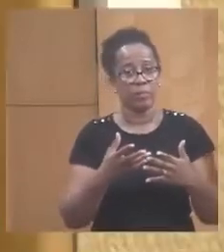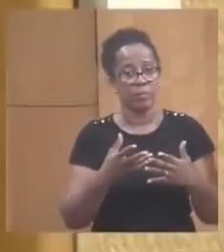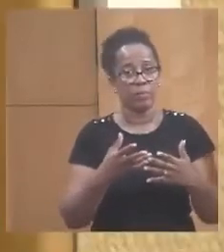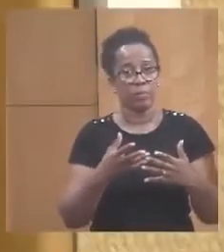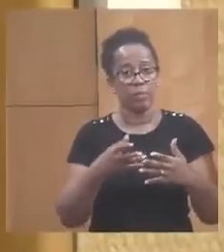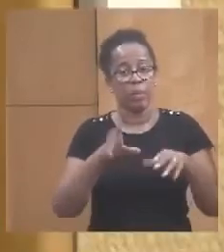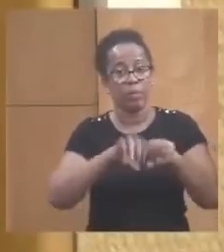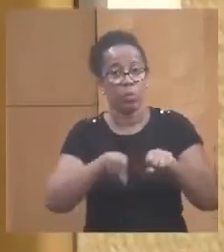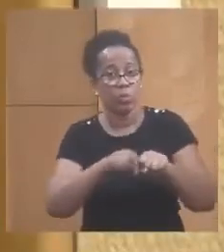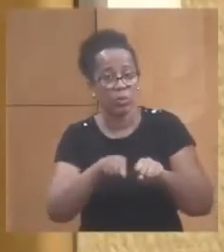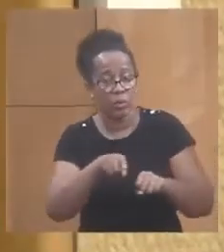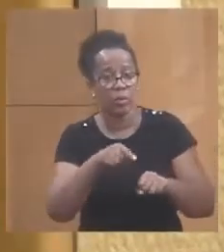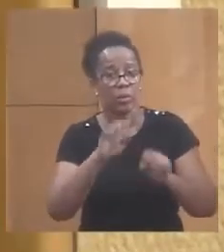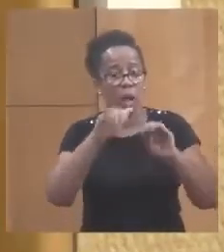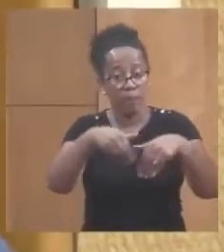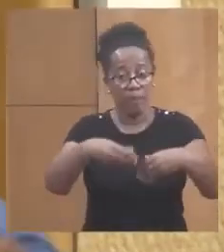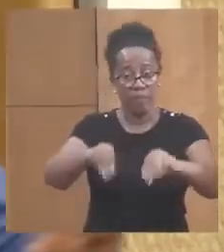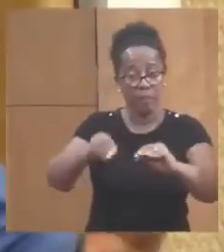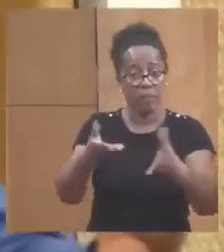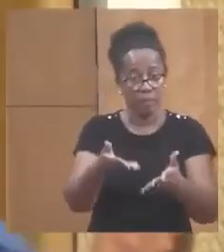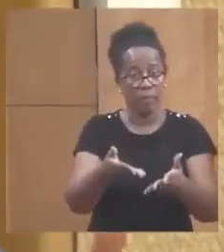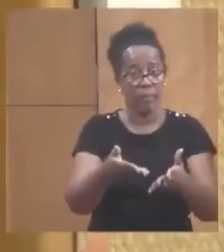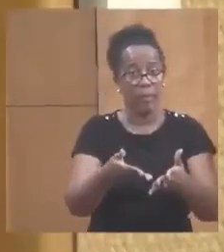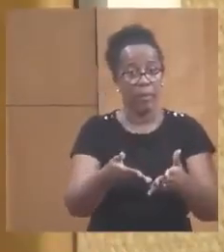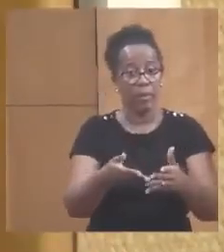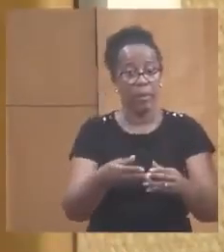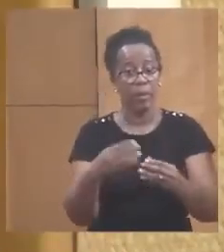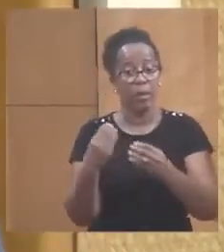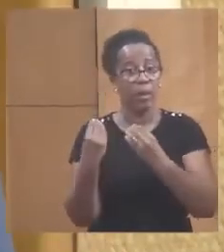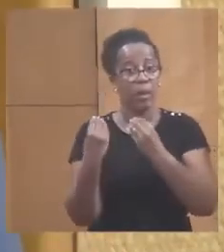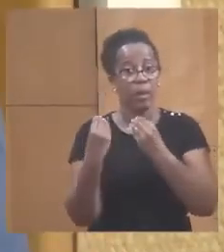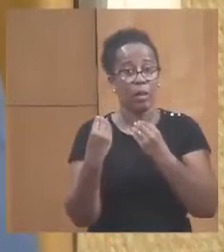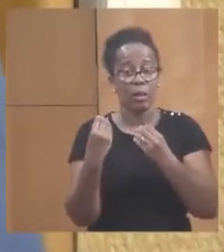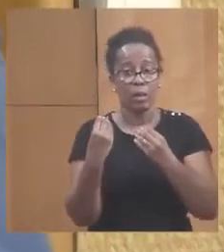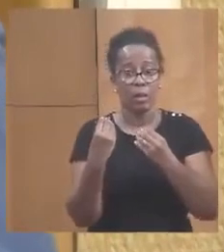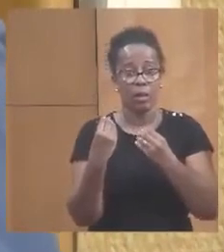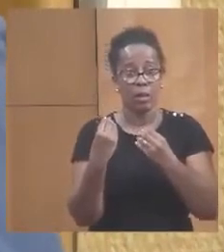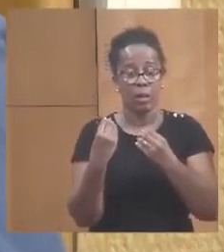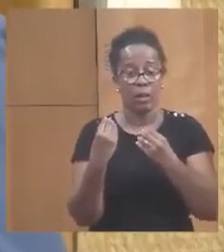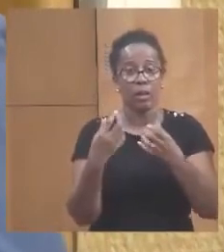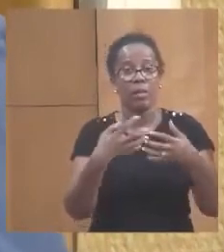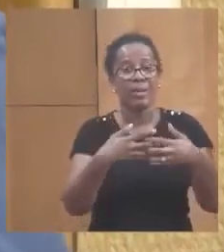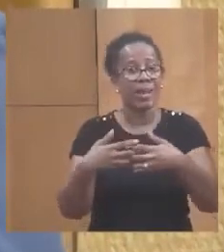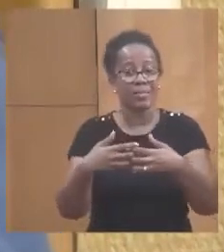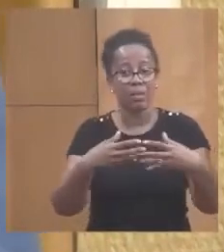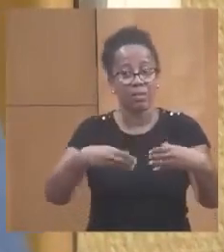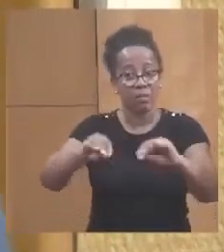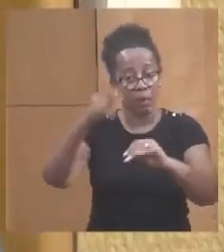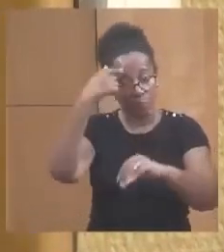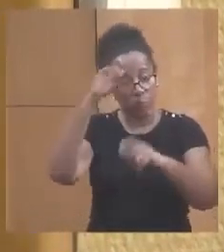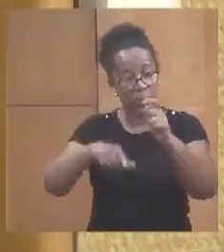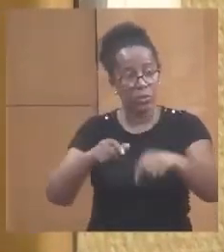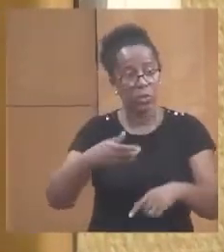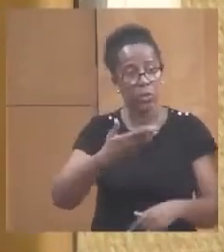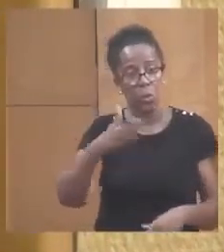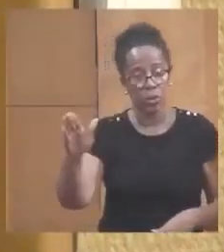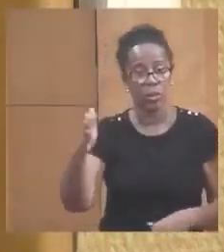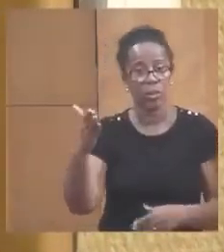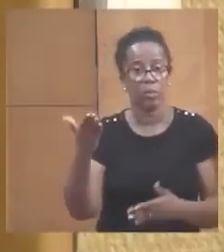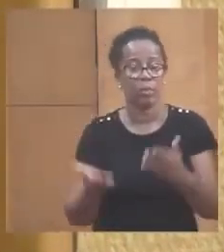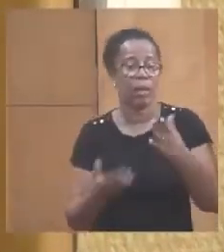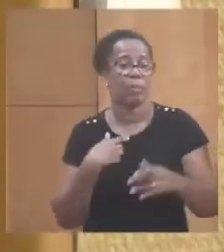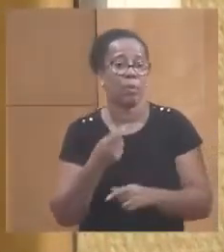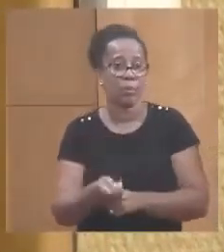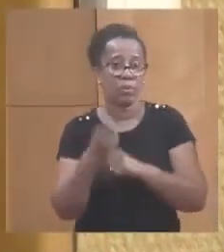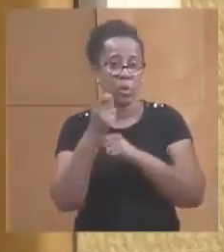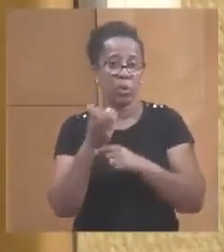glace est commercialisée à un public plus large que les marins pêcheurs. Et en même temps, donc ce produit que l'on vend